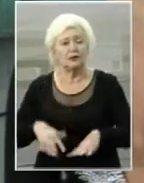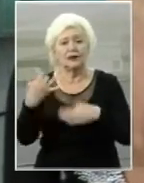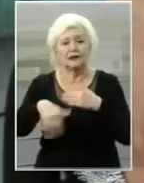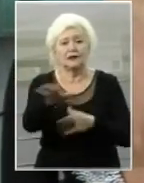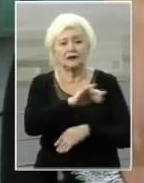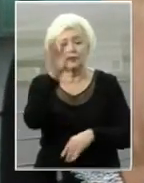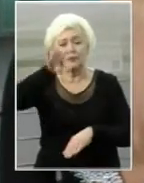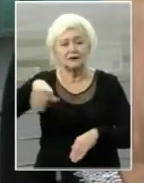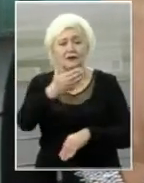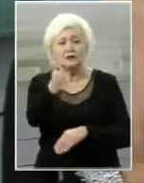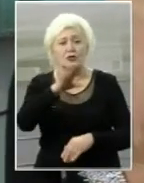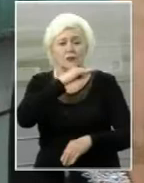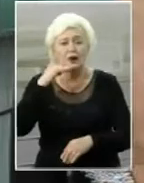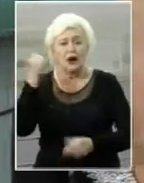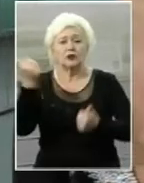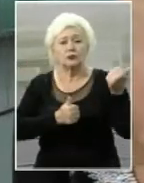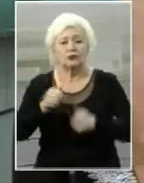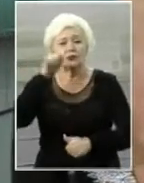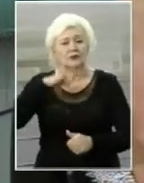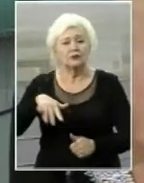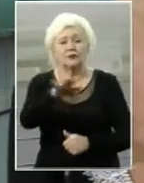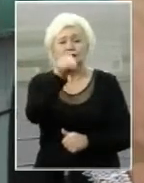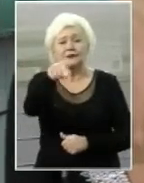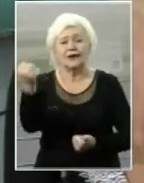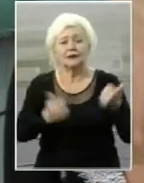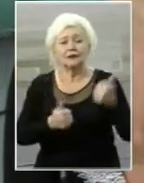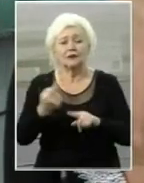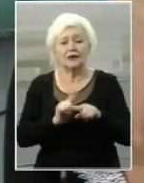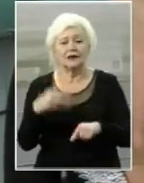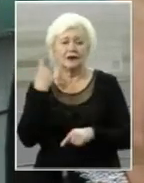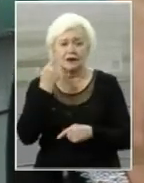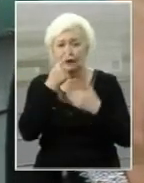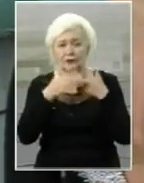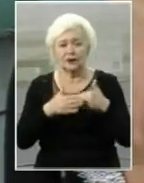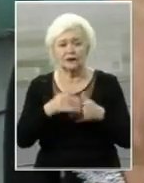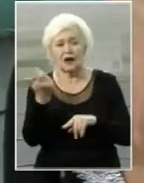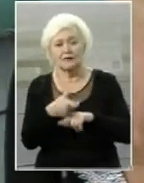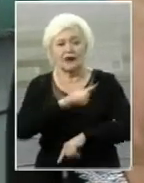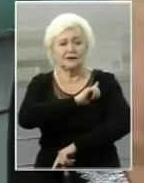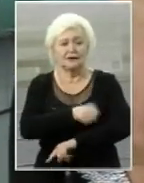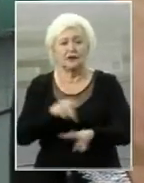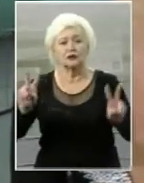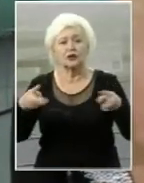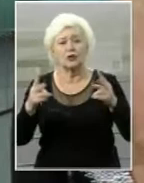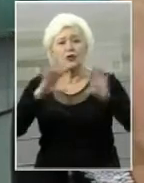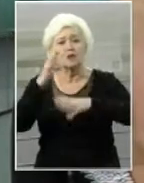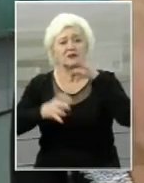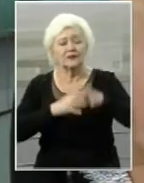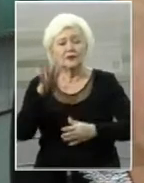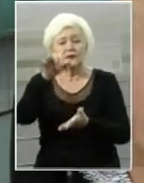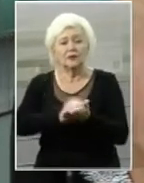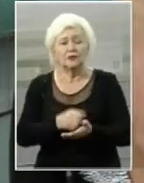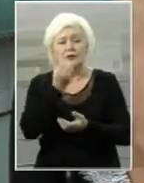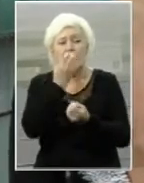Після цього було багато турнірів в Україні. Цей турнір, який був в Англії нещодавно, один з найсильніших у світі. Ми там посіли